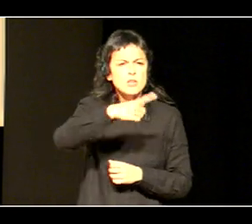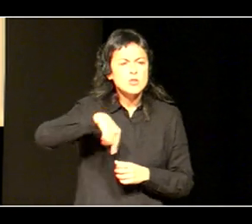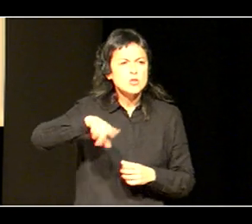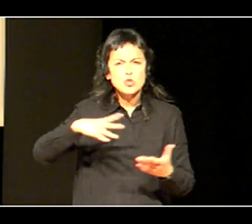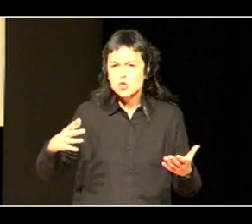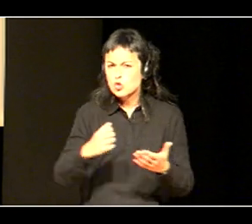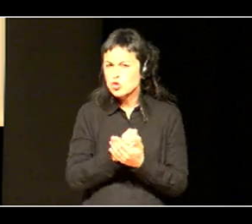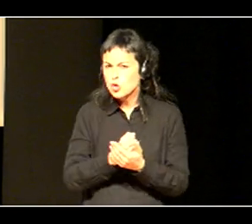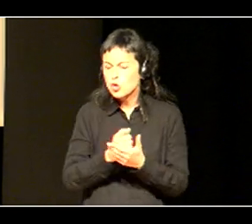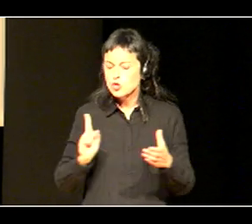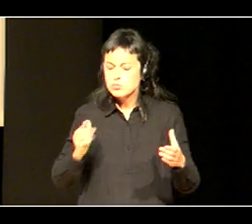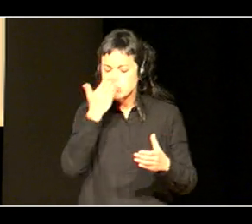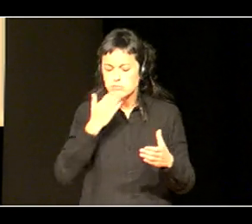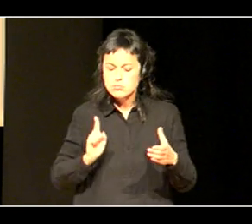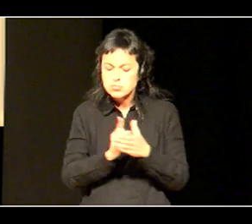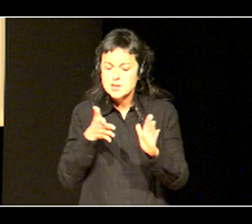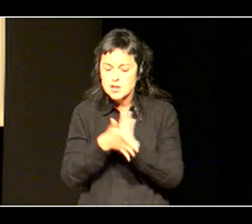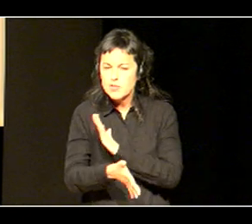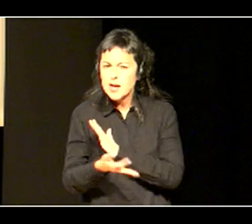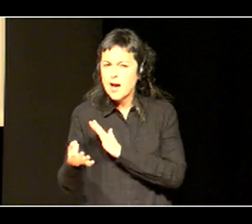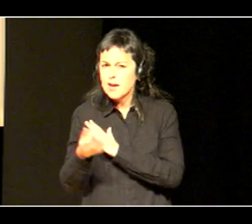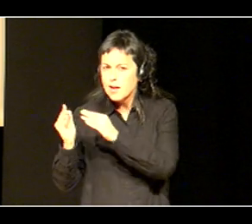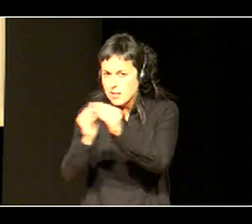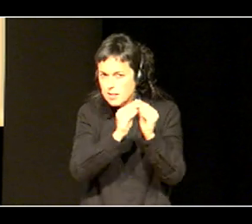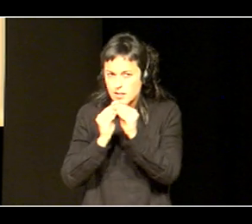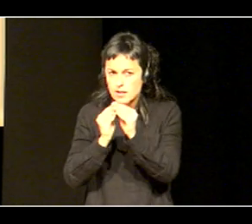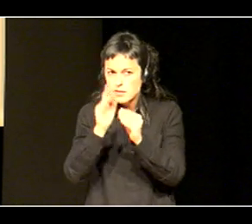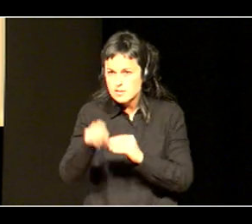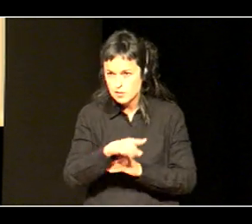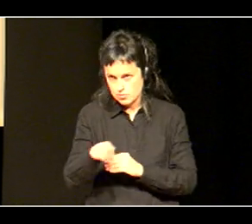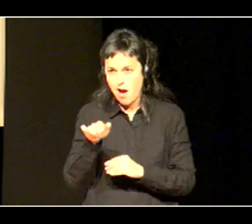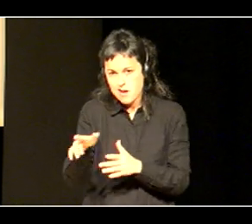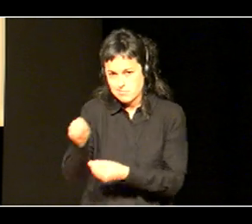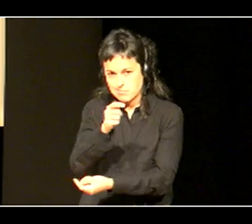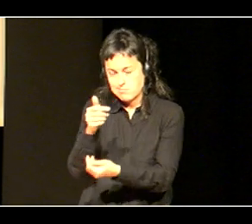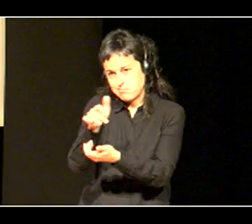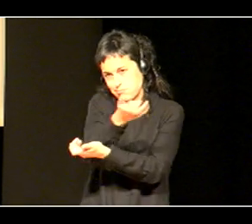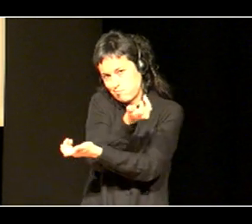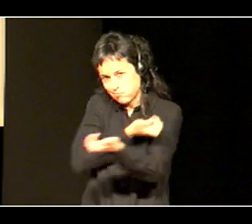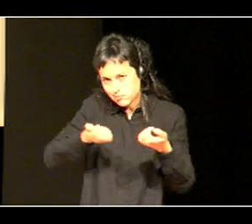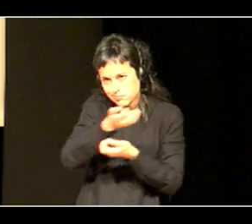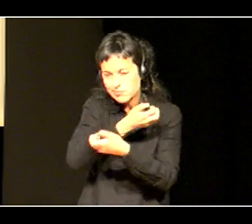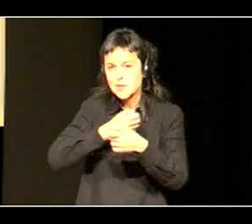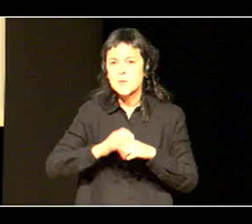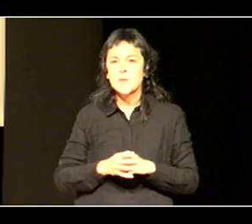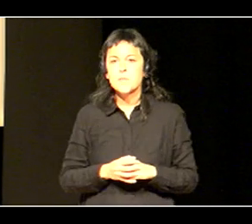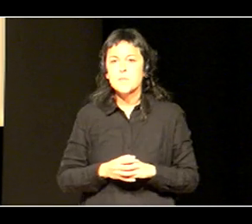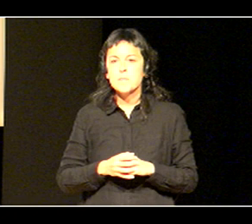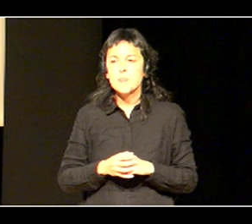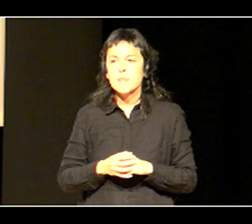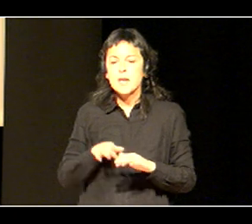inklusiba zer dan, hor, badauz, debate batzuk eiteko, badauz, balia bideak, balia bide